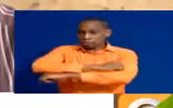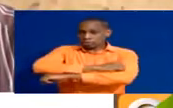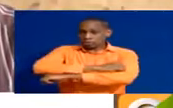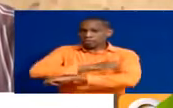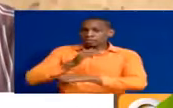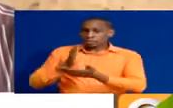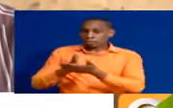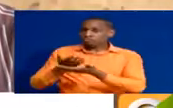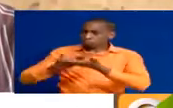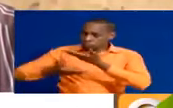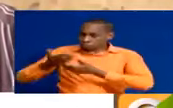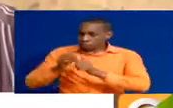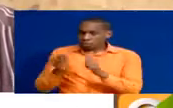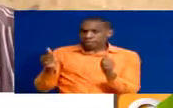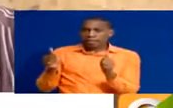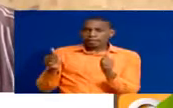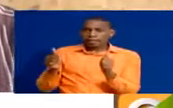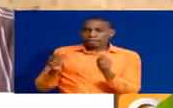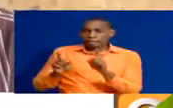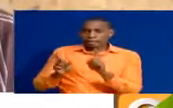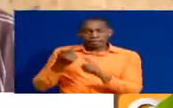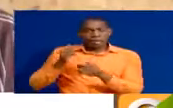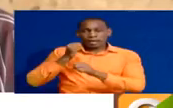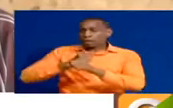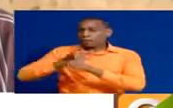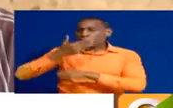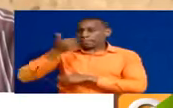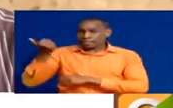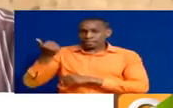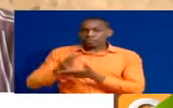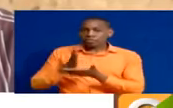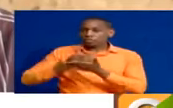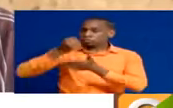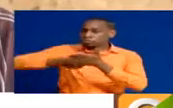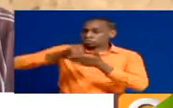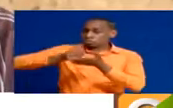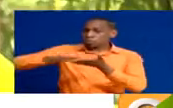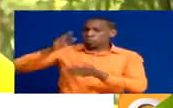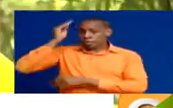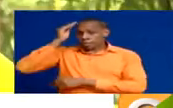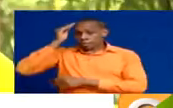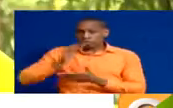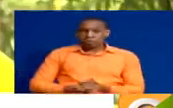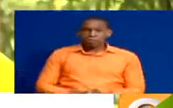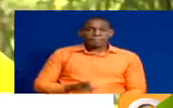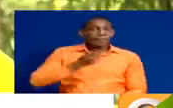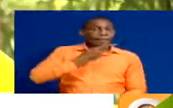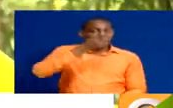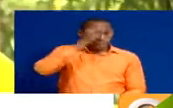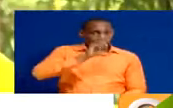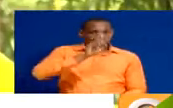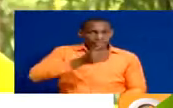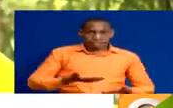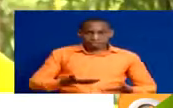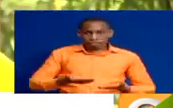na uzumuze na evi zuri, hata kwanza anafanya vyema. Anavueka bidii sana katika masoma yake. It's the parents who must